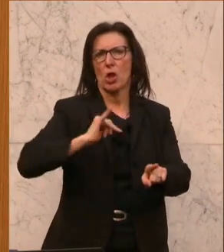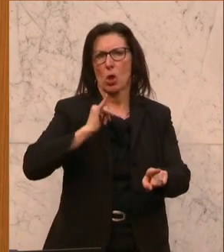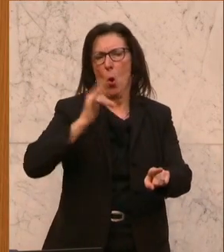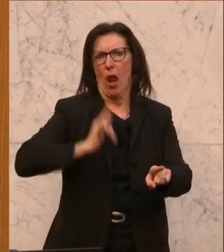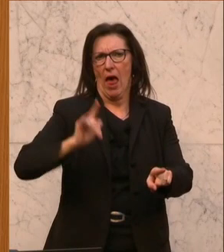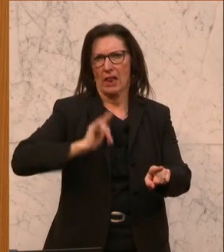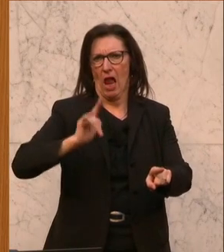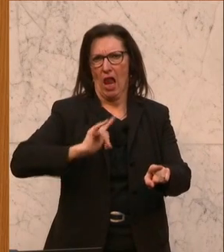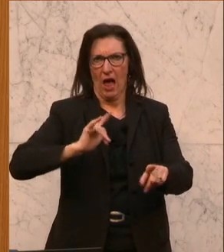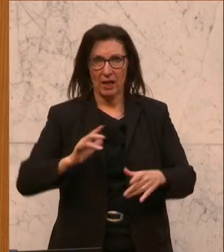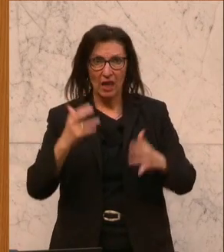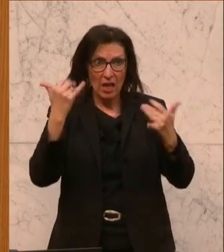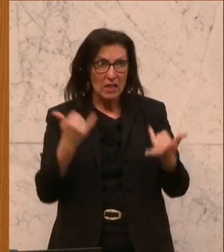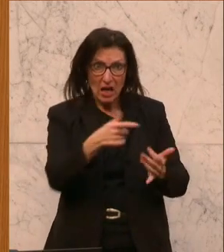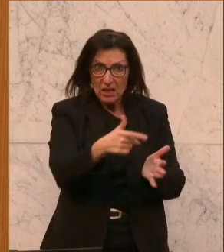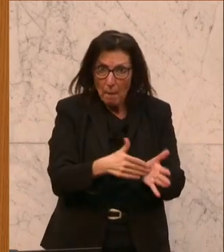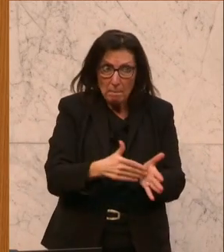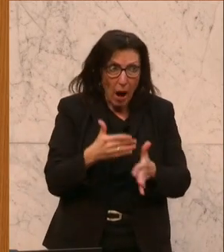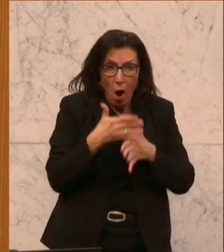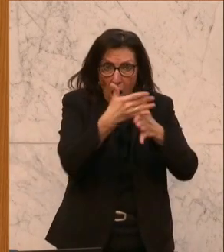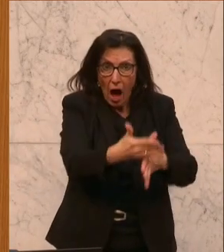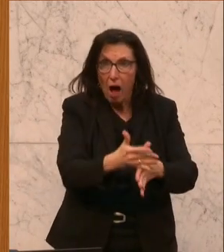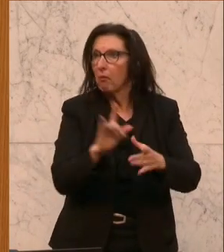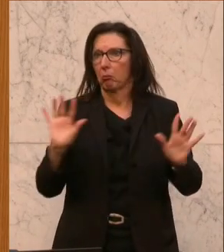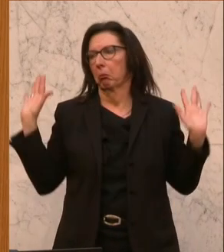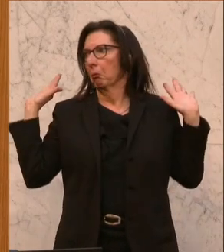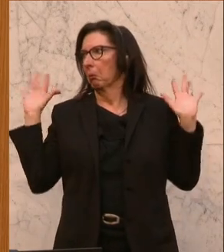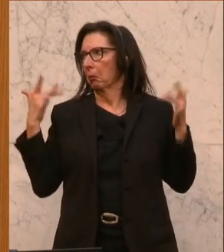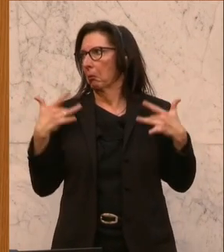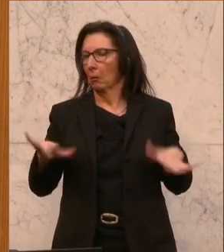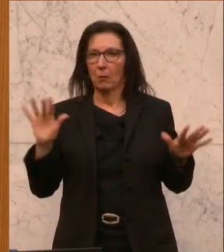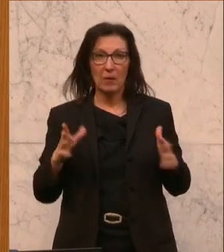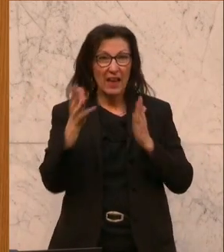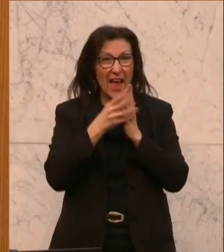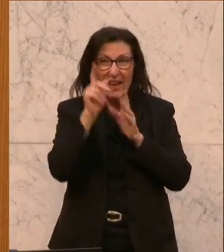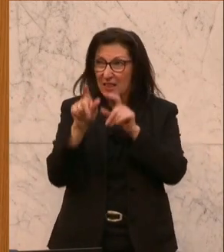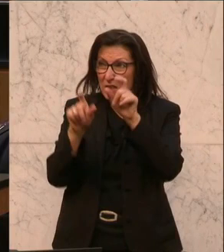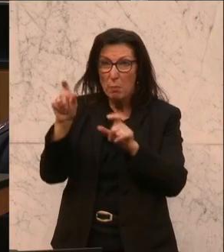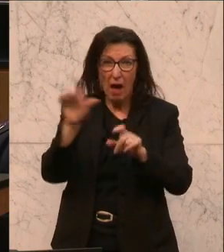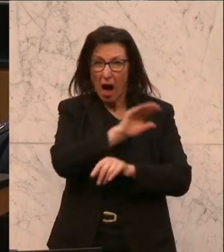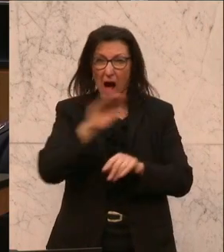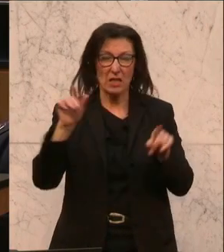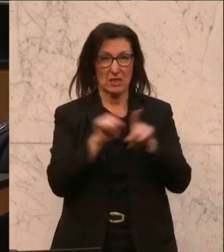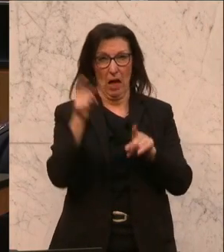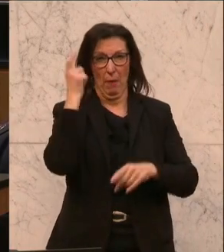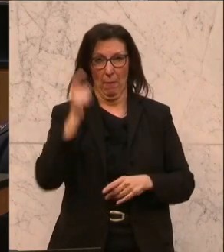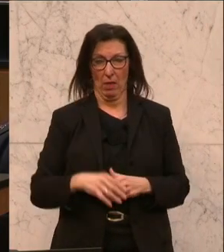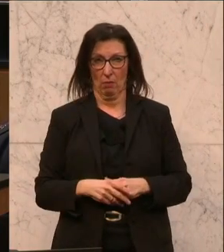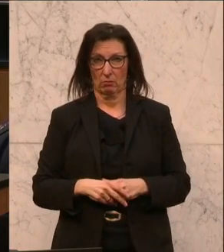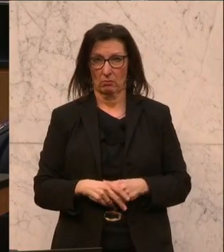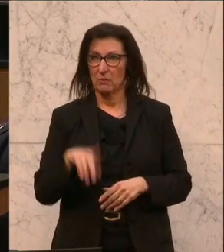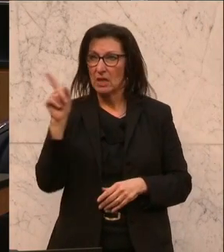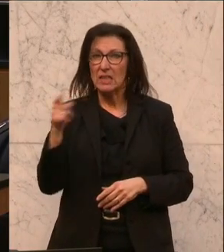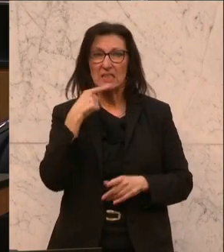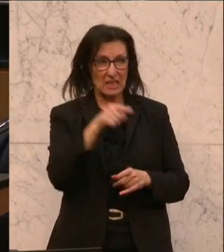jetzt zu schade, ihnen die Hilfe zukommen zu lassen, die ihnen zusteht. Die Expertinnen und Experten sind sich nämlich einig, verantwortlich für den